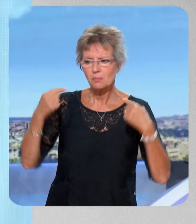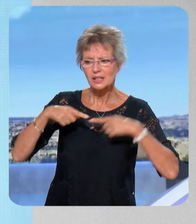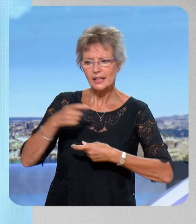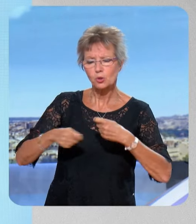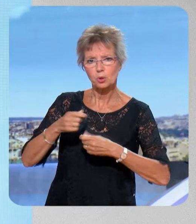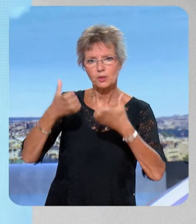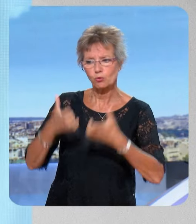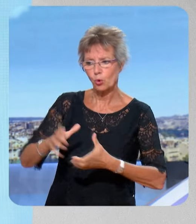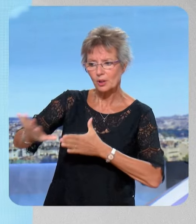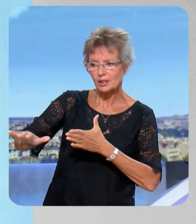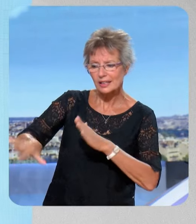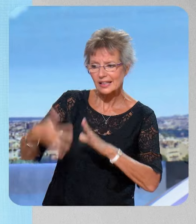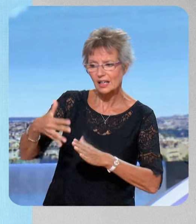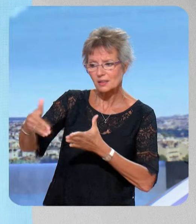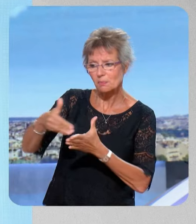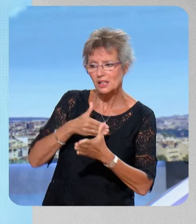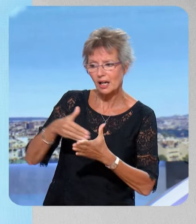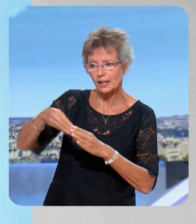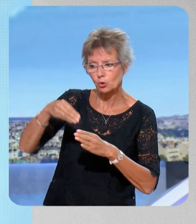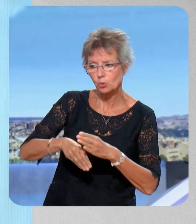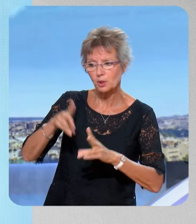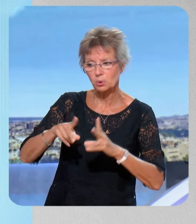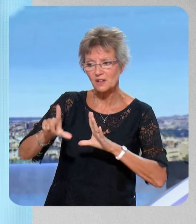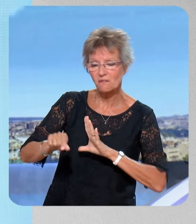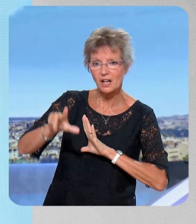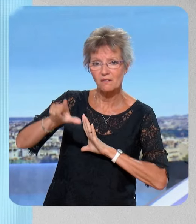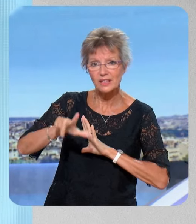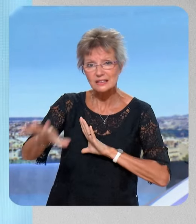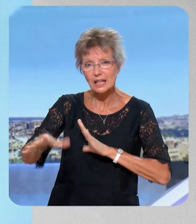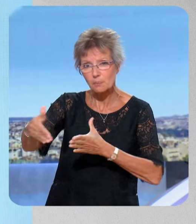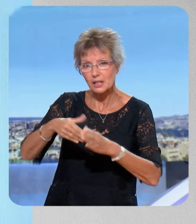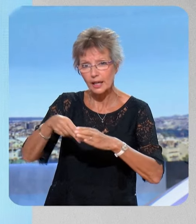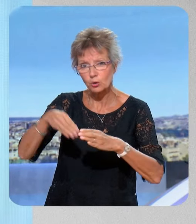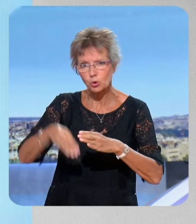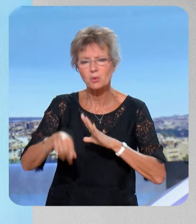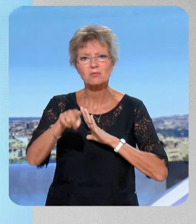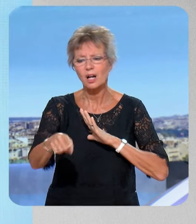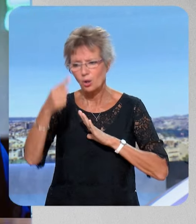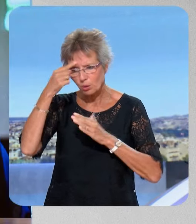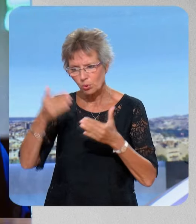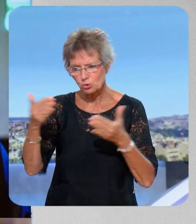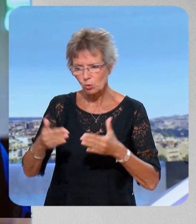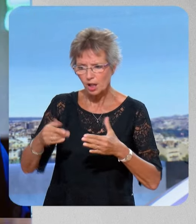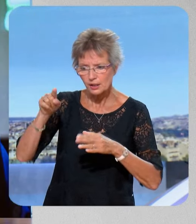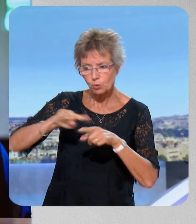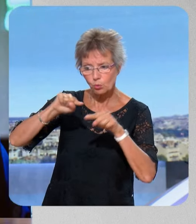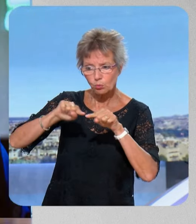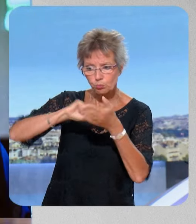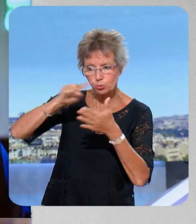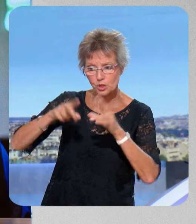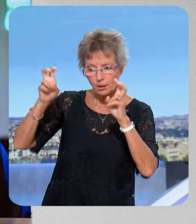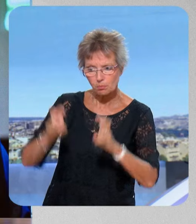15 milliards d'euros d'économie, même peut-être 20, 25. Est-ce que vous ne pensez pas, vous, que oui, peut-être, effectivement, il faut tailler dans le budget et faire des économies ? Non, non. Surtout pas.